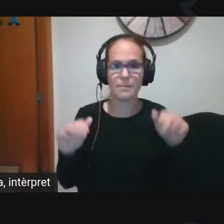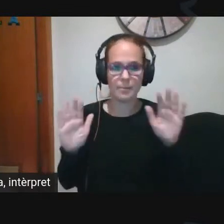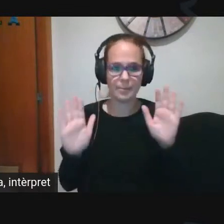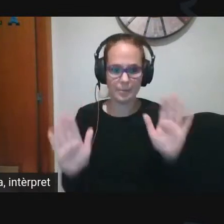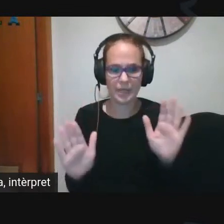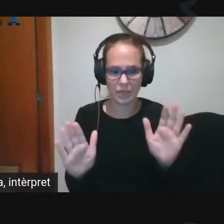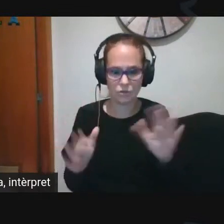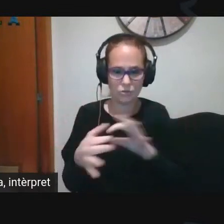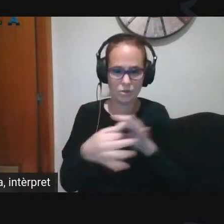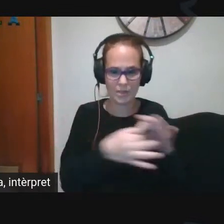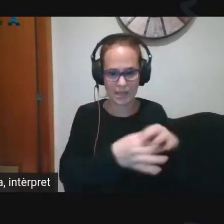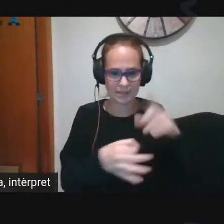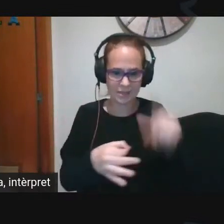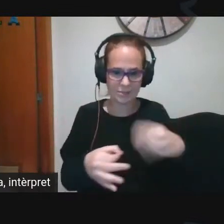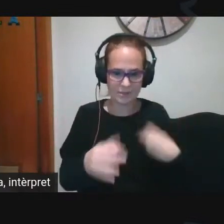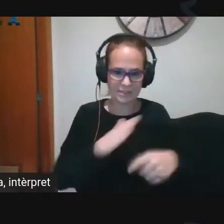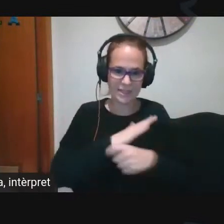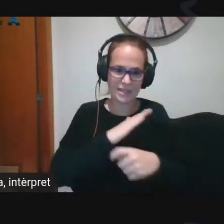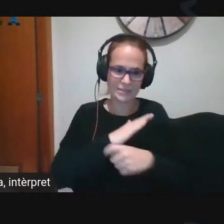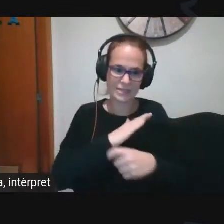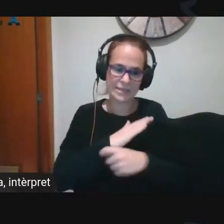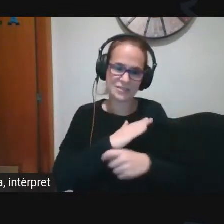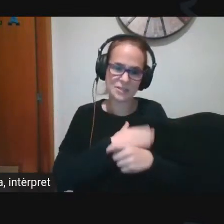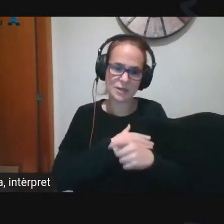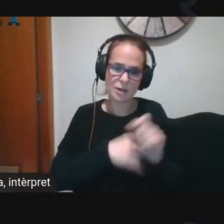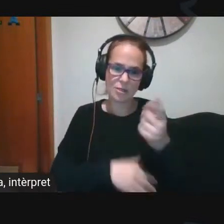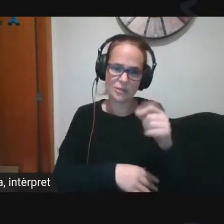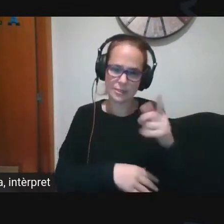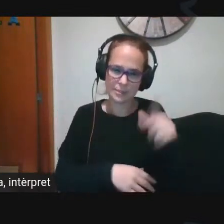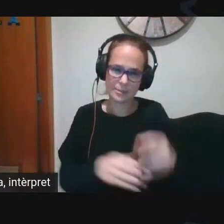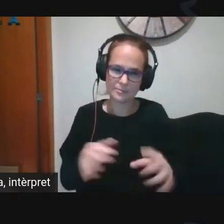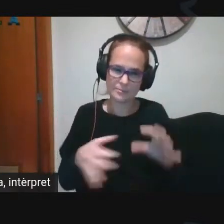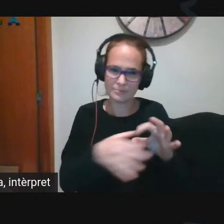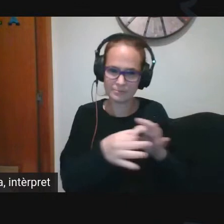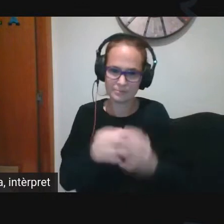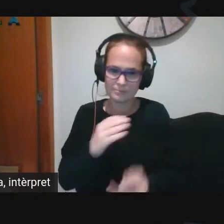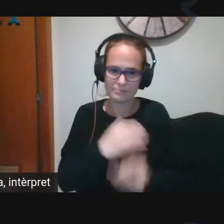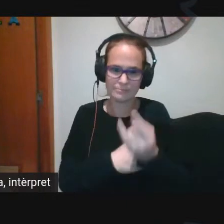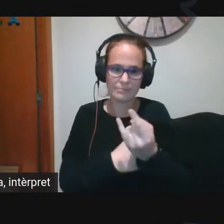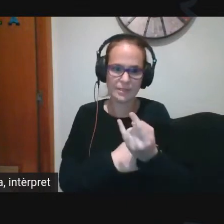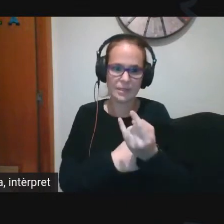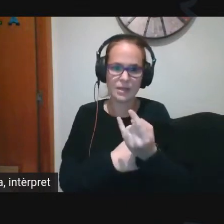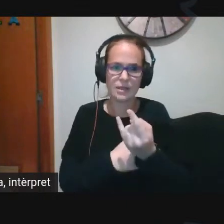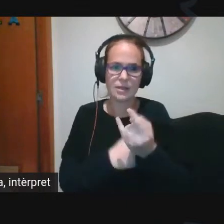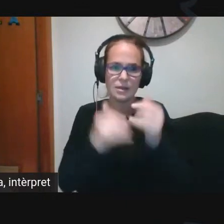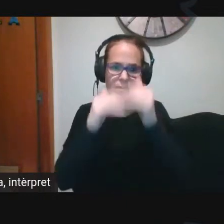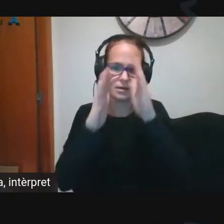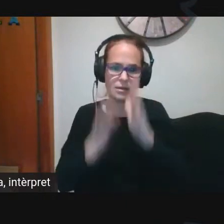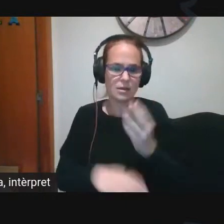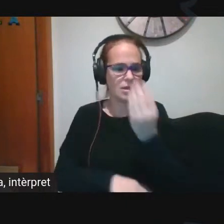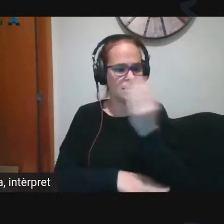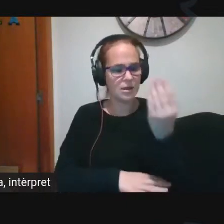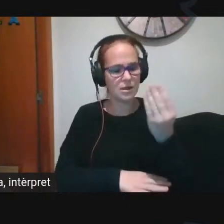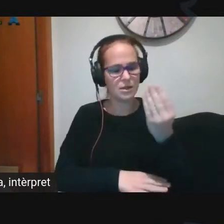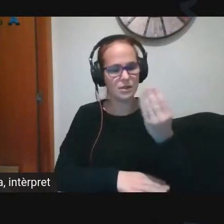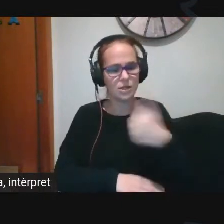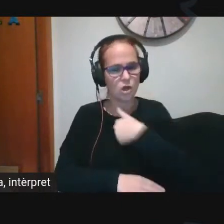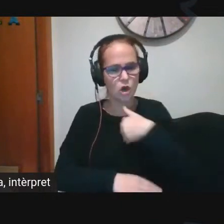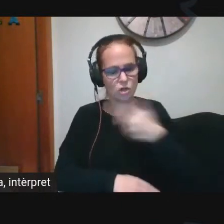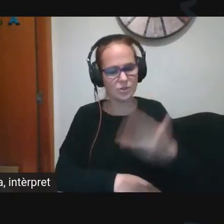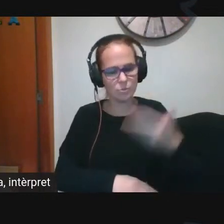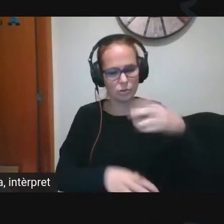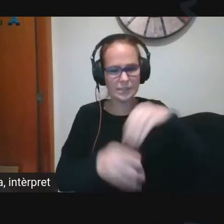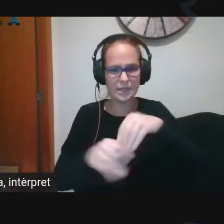lligat també amb aquesta estratègia digital, sorgeixen una sèrie de figures que també seran molt importants en els centres i que haurem d'anar